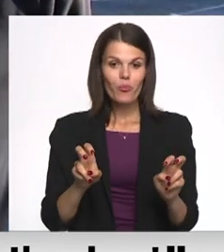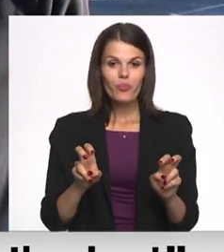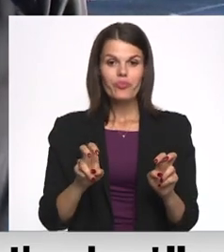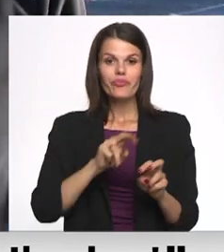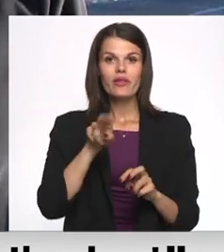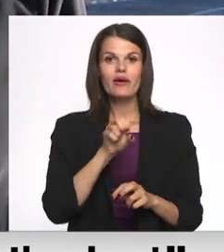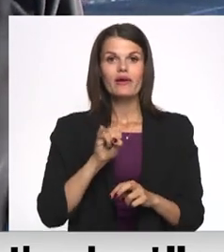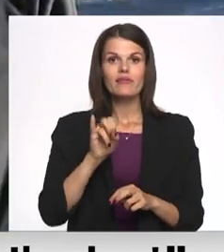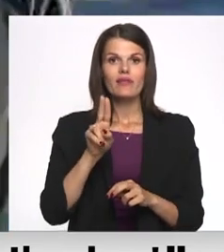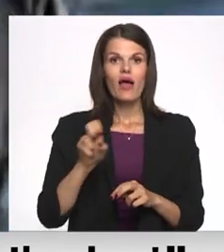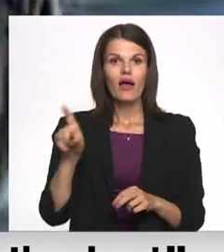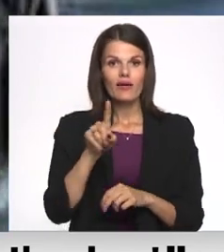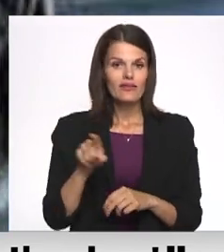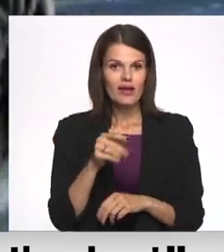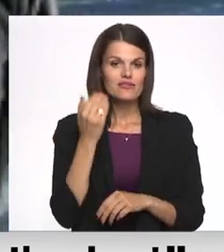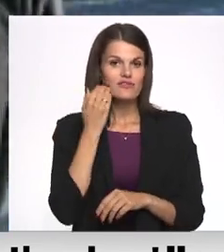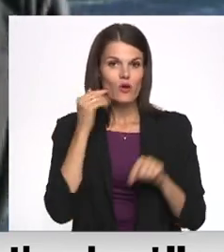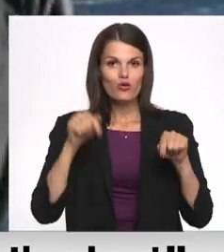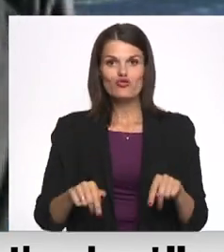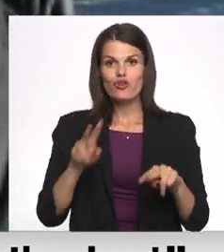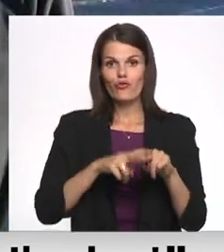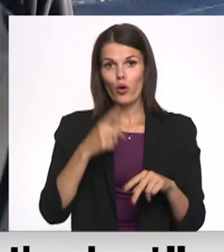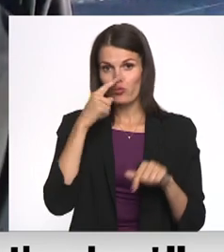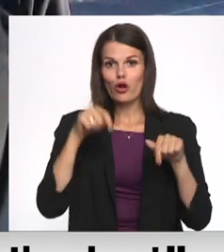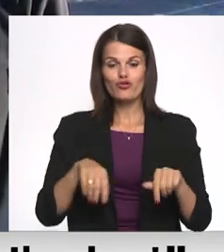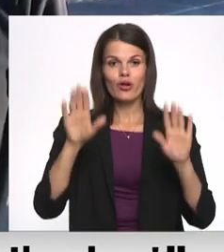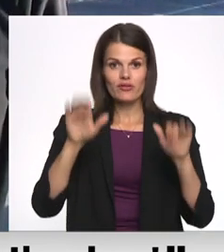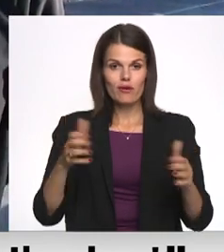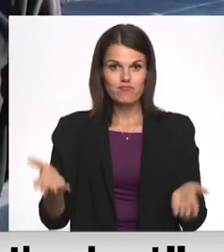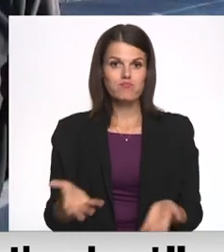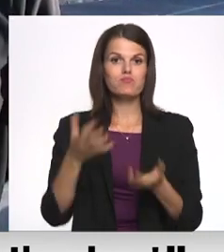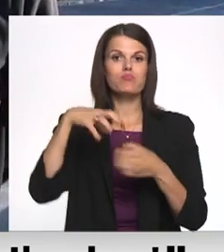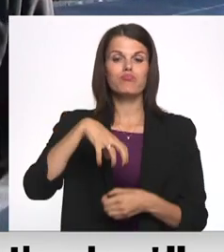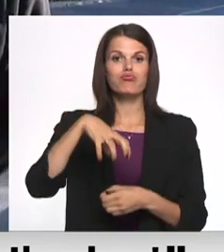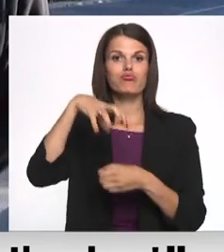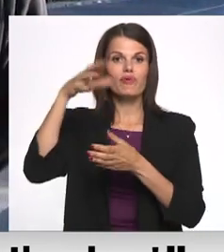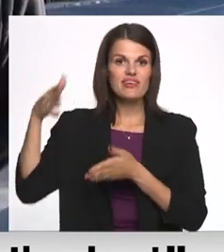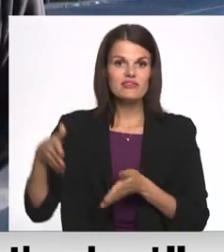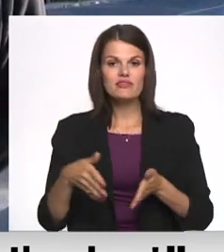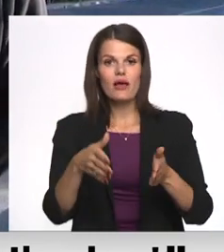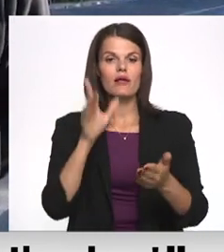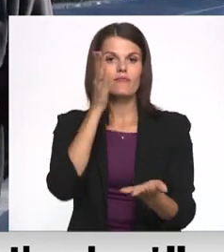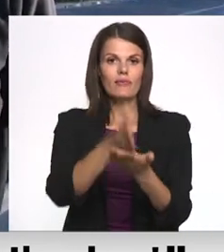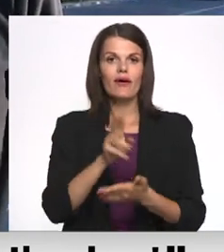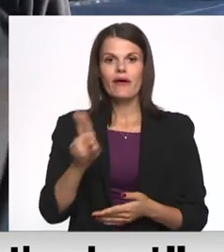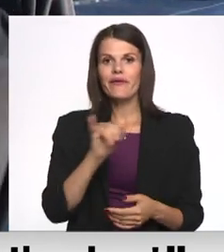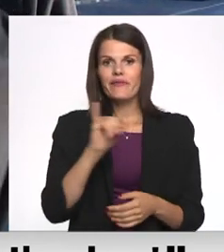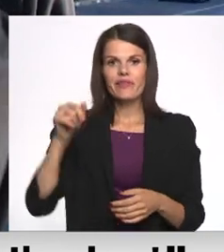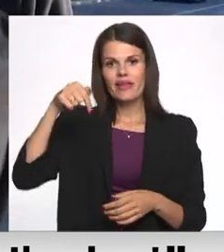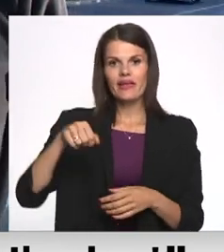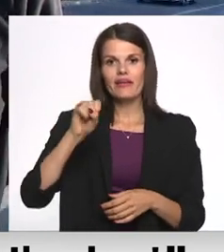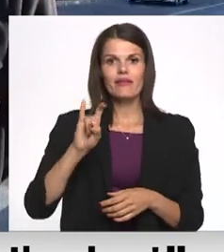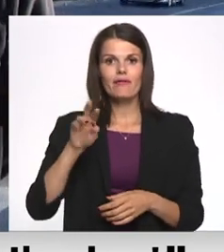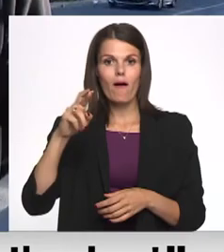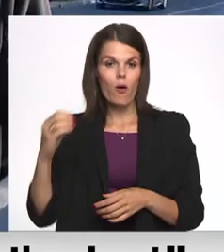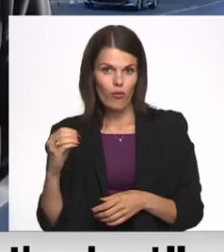Dainas saunsās šī vieta. No šajiem mēs arī startēsim. Celsimies gaisā virs ielējas un dosimies nītauras virzienā. Tā kā